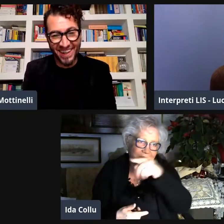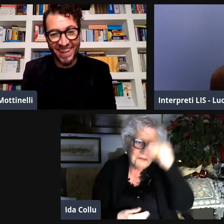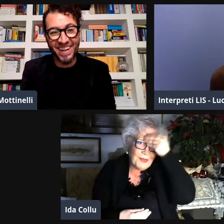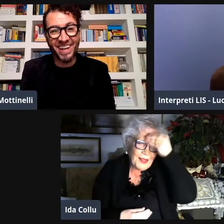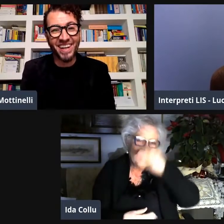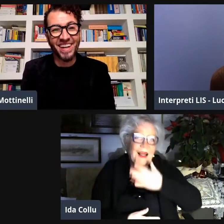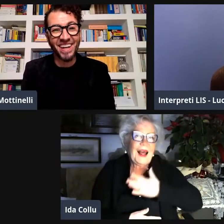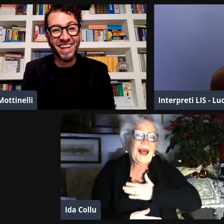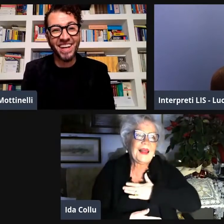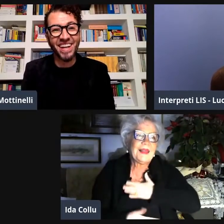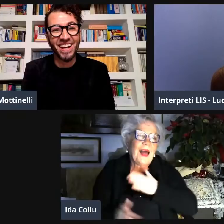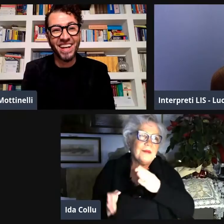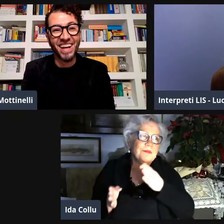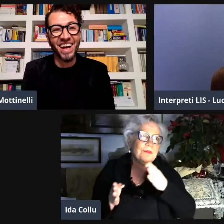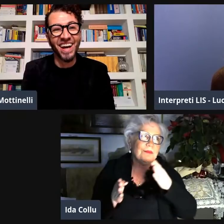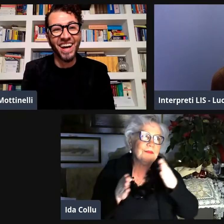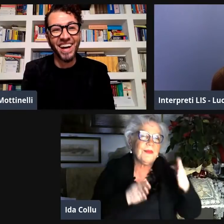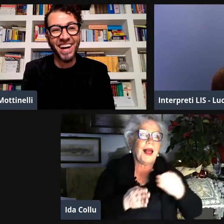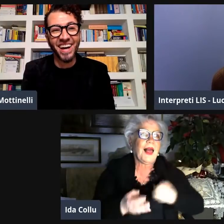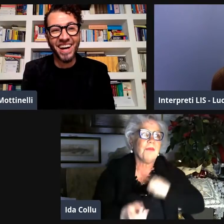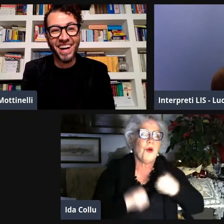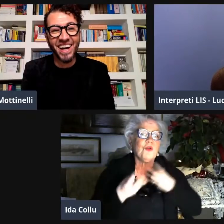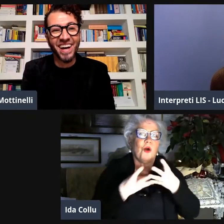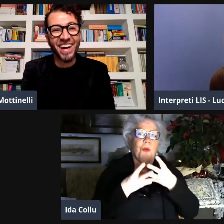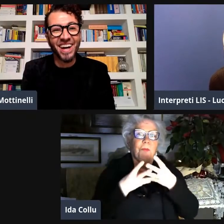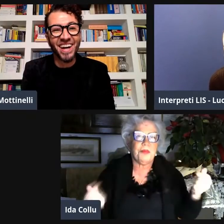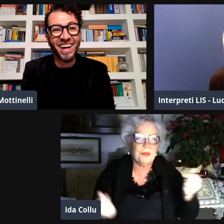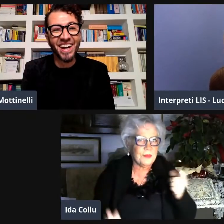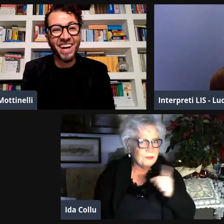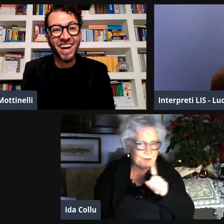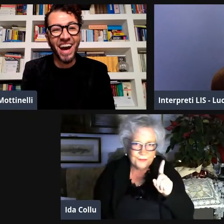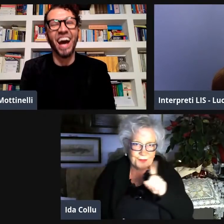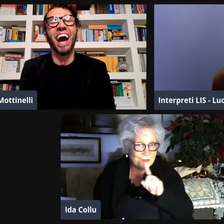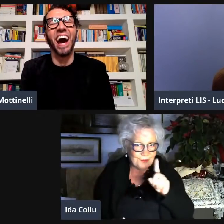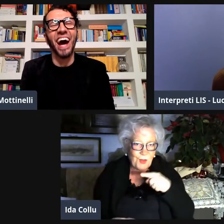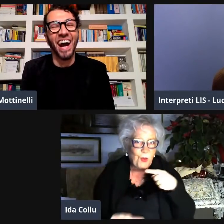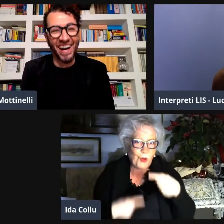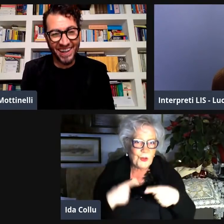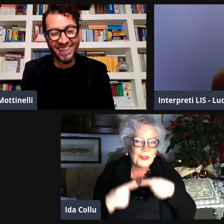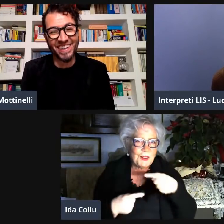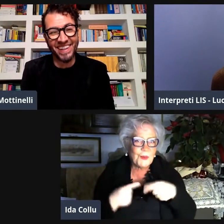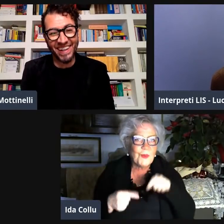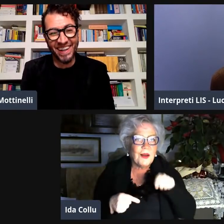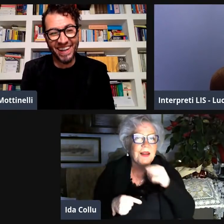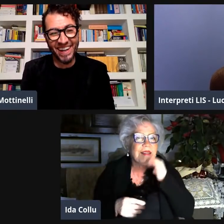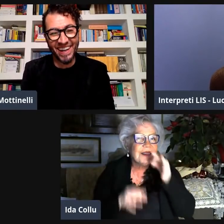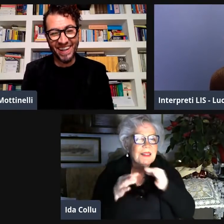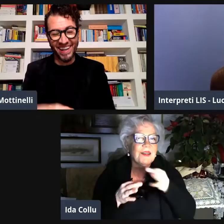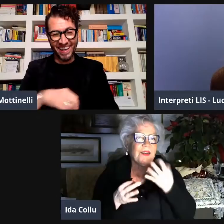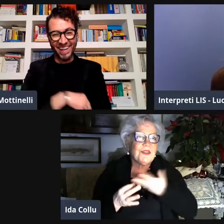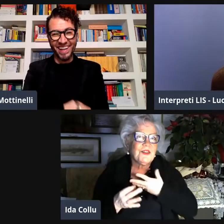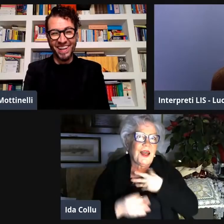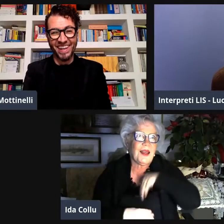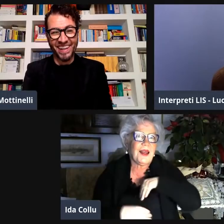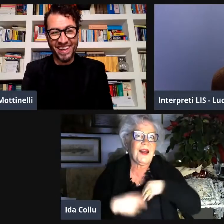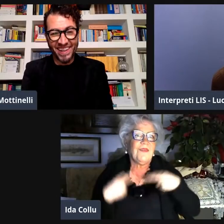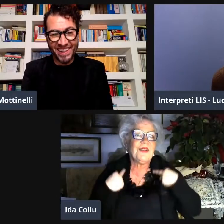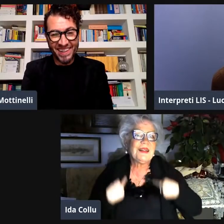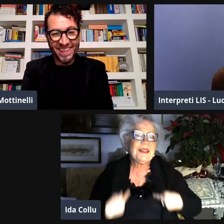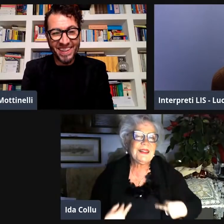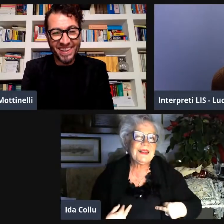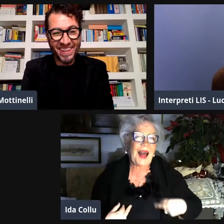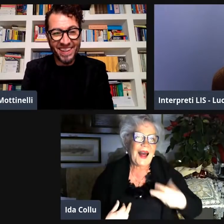vorrei esprimere un po' i miei pensieri, le mie emozioni che